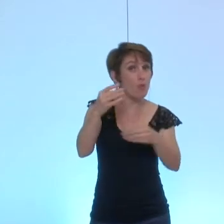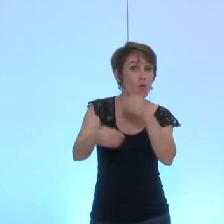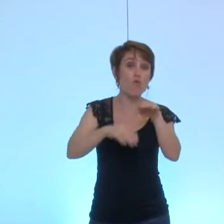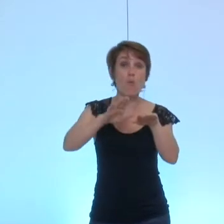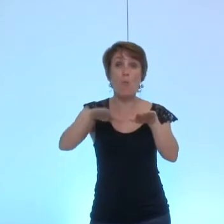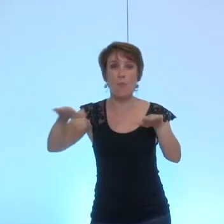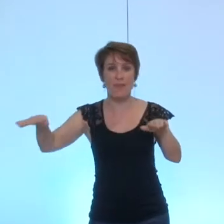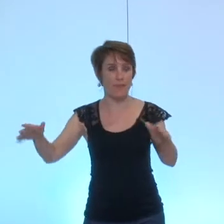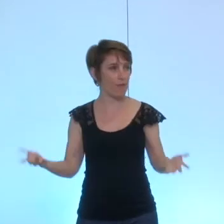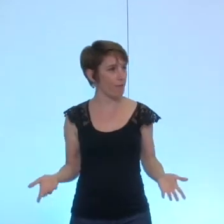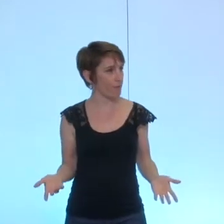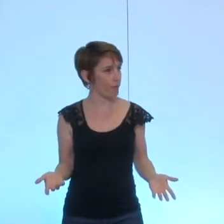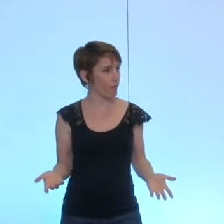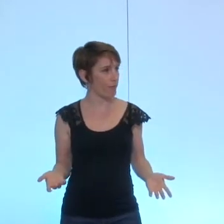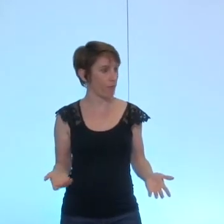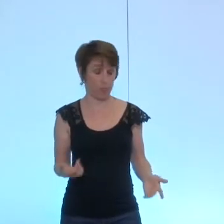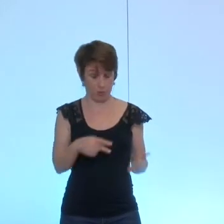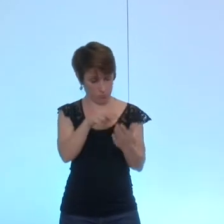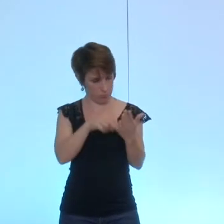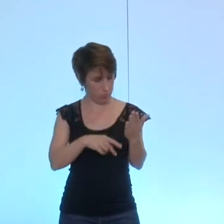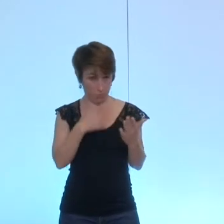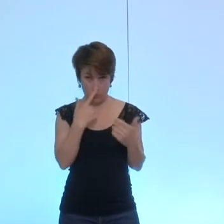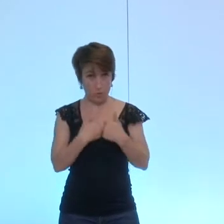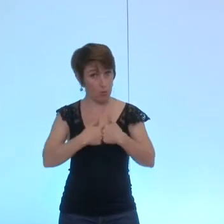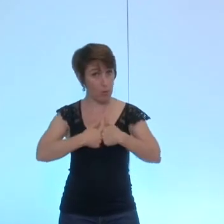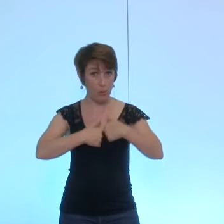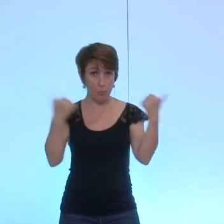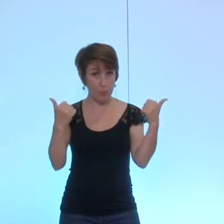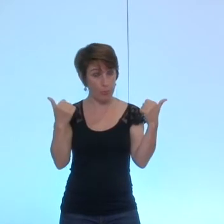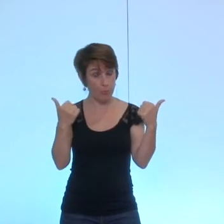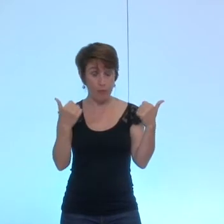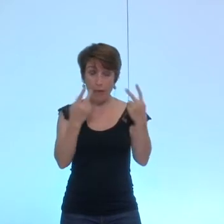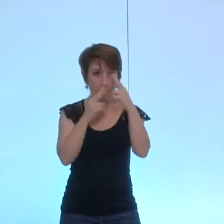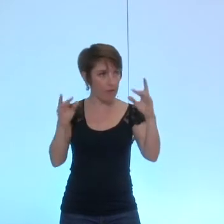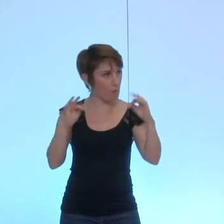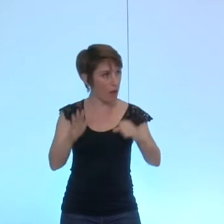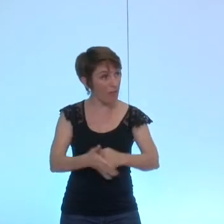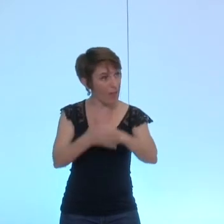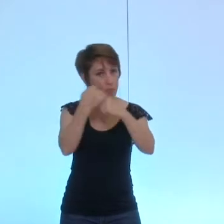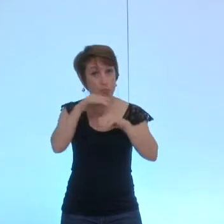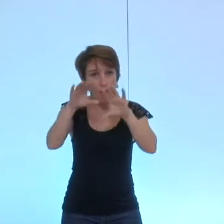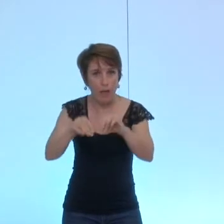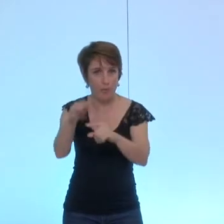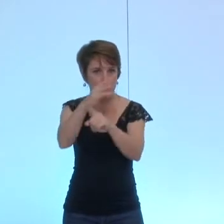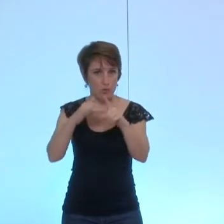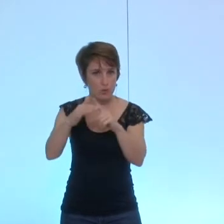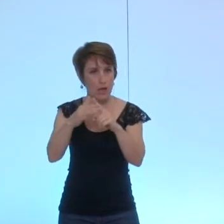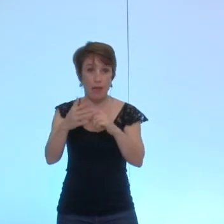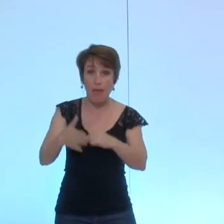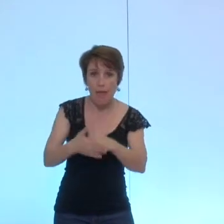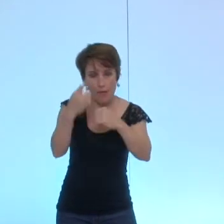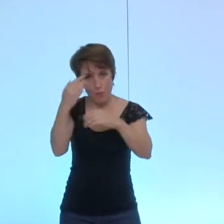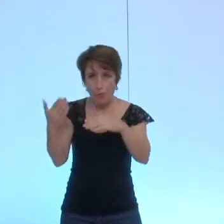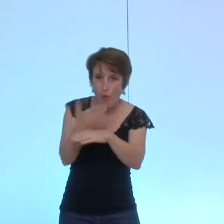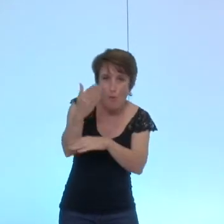et bien dans ces deux cas on est vraiment loin de l'aide à l'habitat social et de l'accompagnement des personnes dans leur projet d'habitat